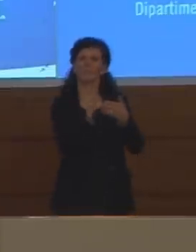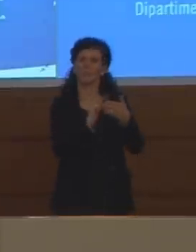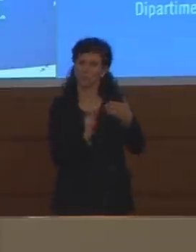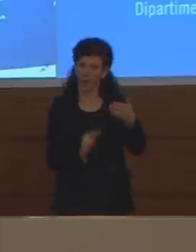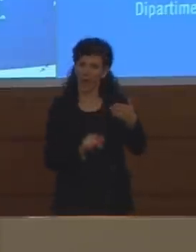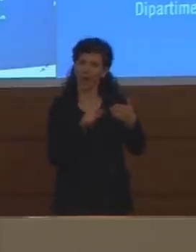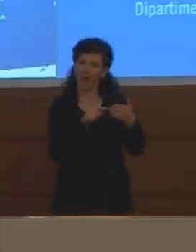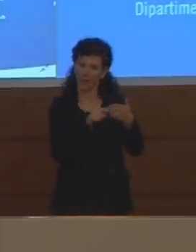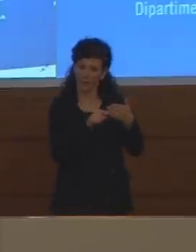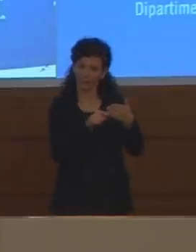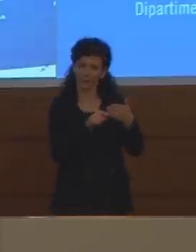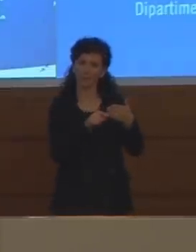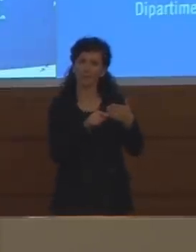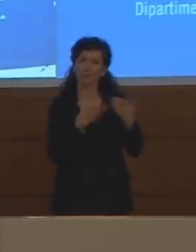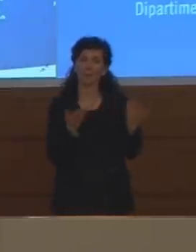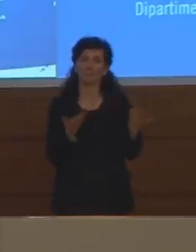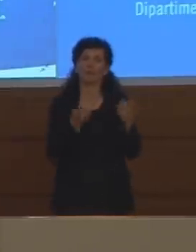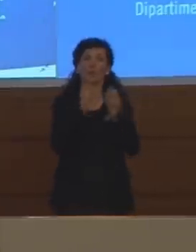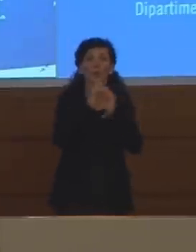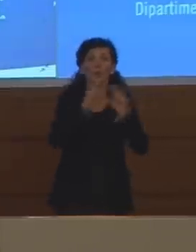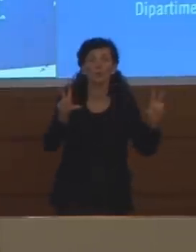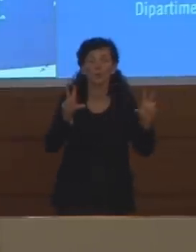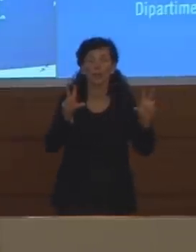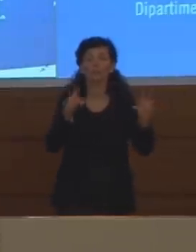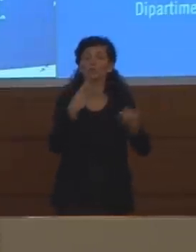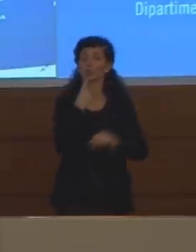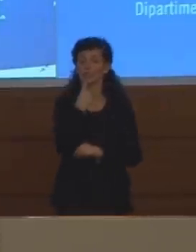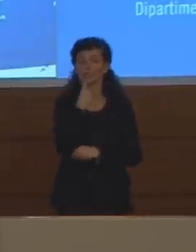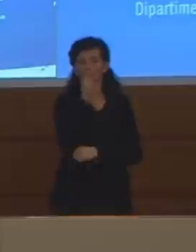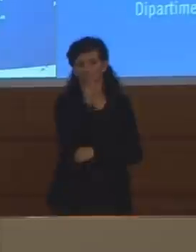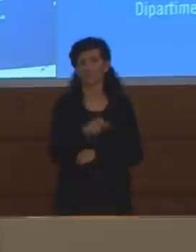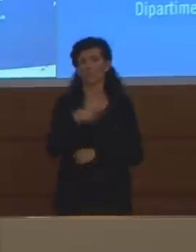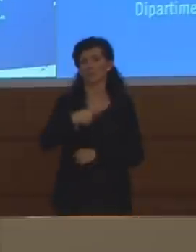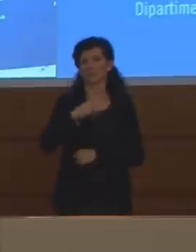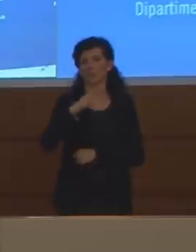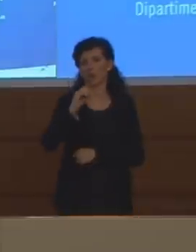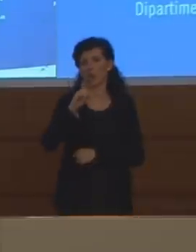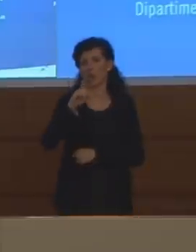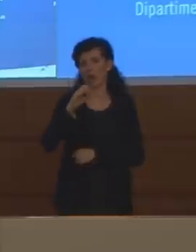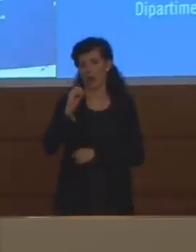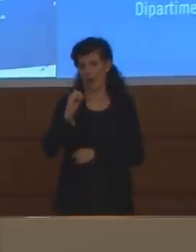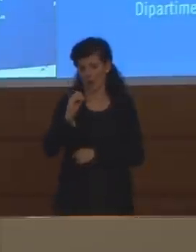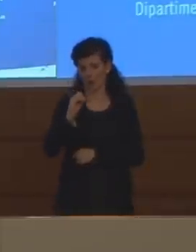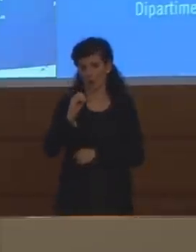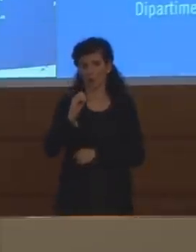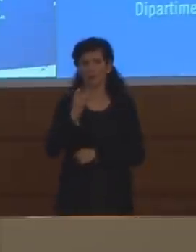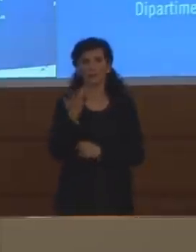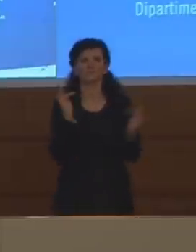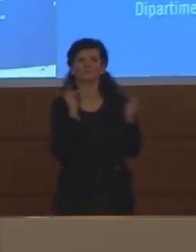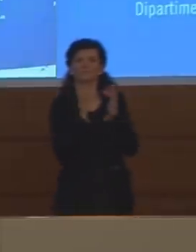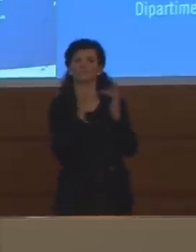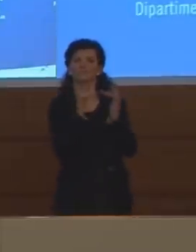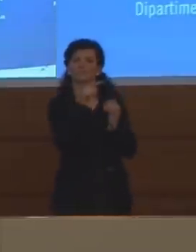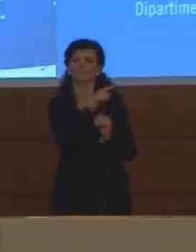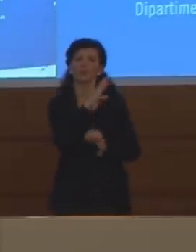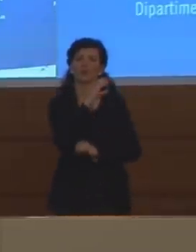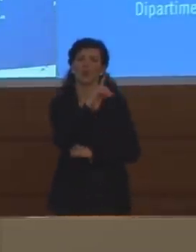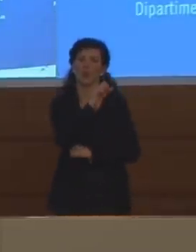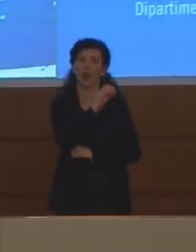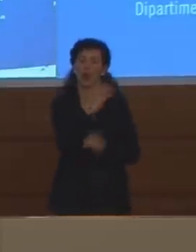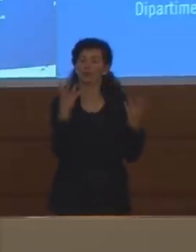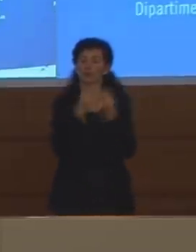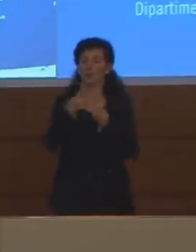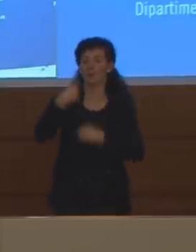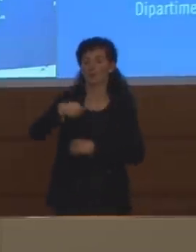la comunicazione la farà il Presidente Colau ma l'interlocuzione è col Presidente del Consiglio dei Ministri con i